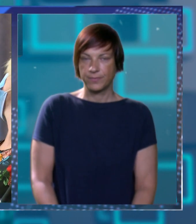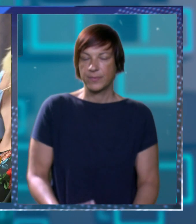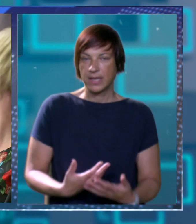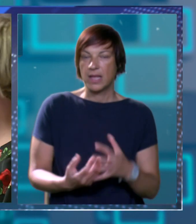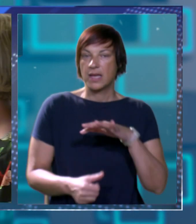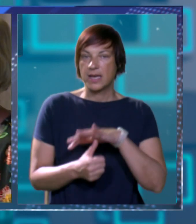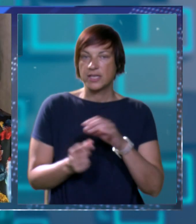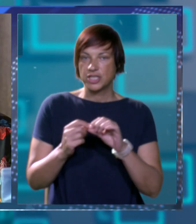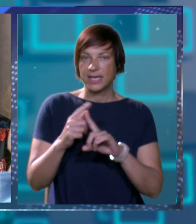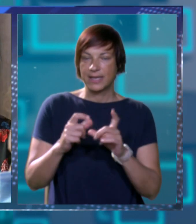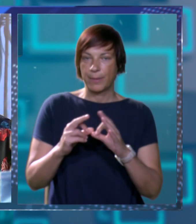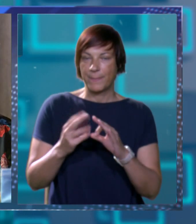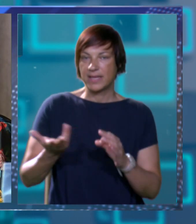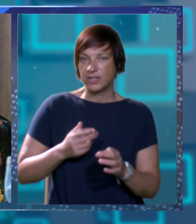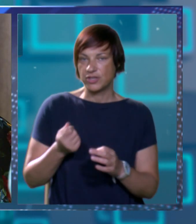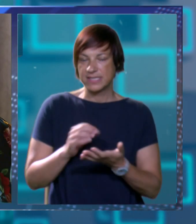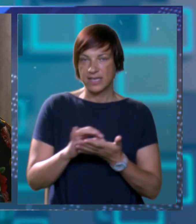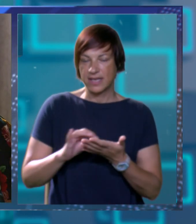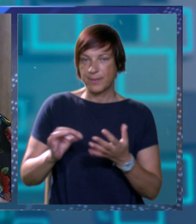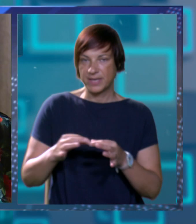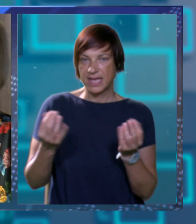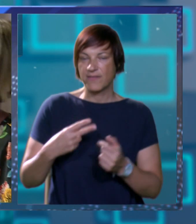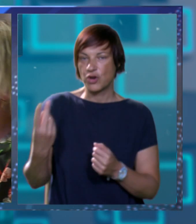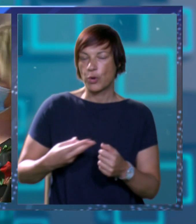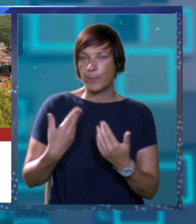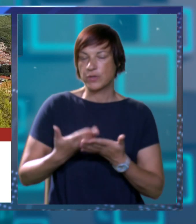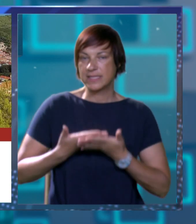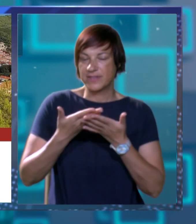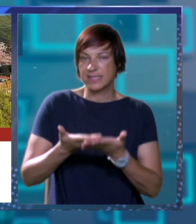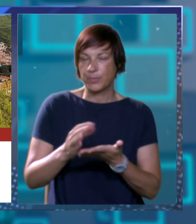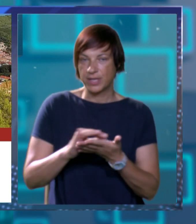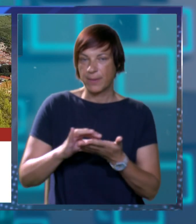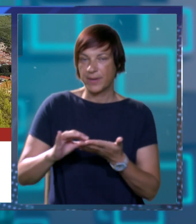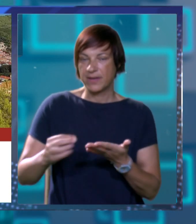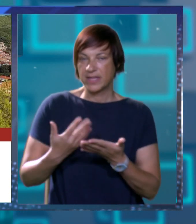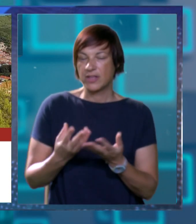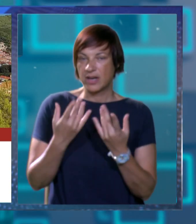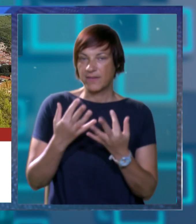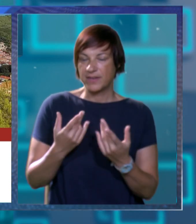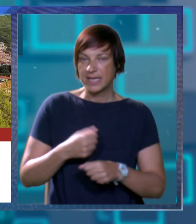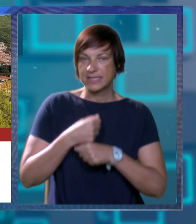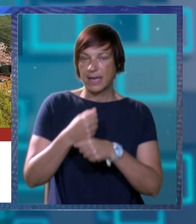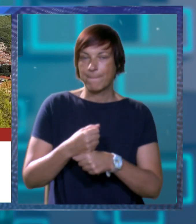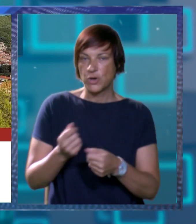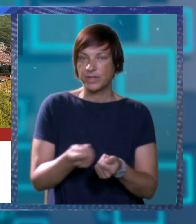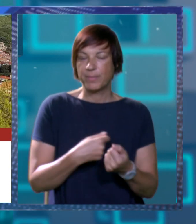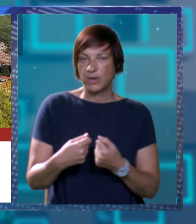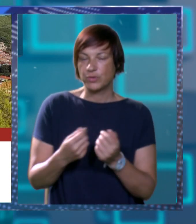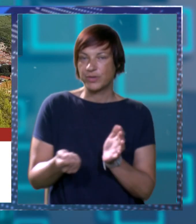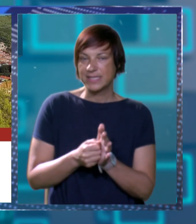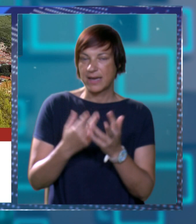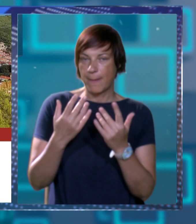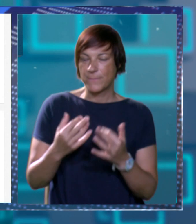Načelnik općine Blato donije zaključak o raspisivanju javnog poziva za podnošenje prijava za dodjelu financijskih potpora udrugama i